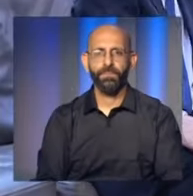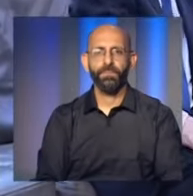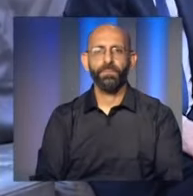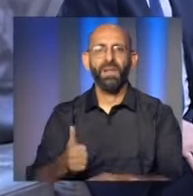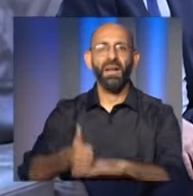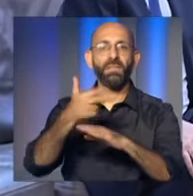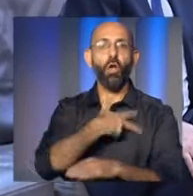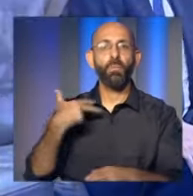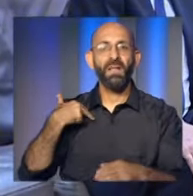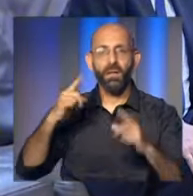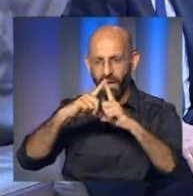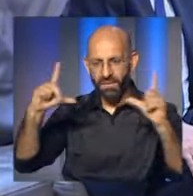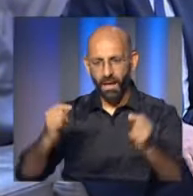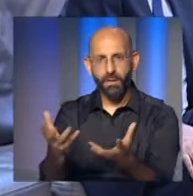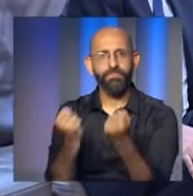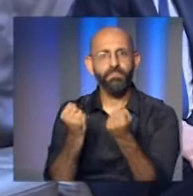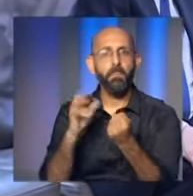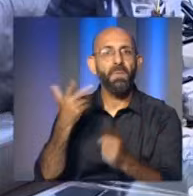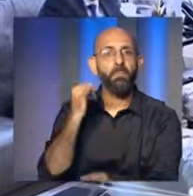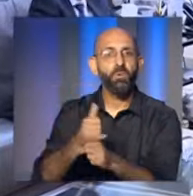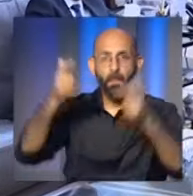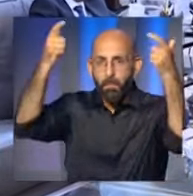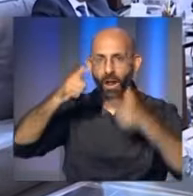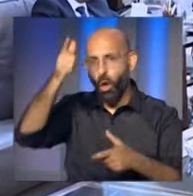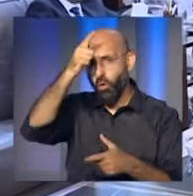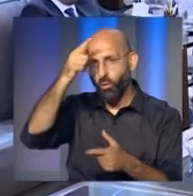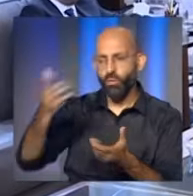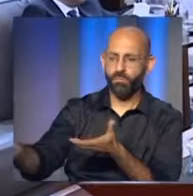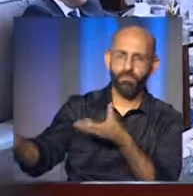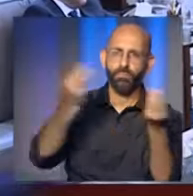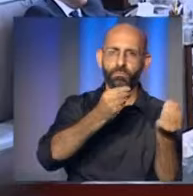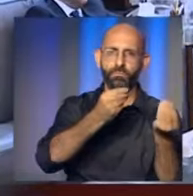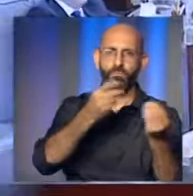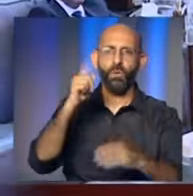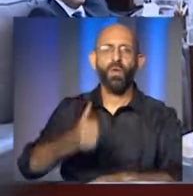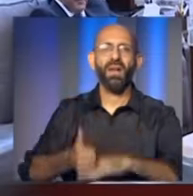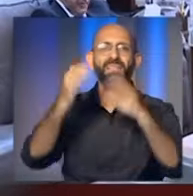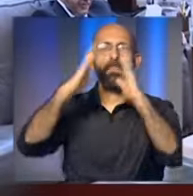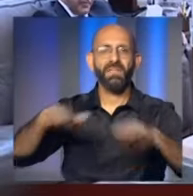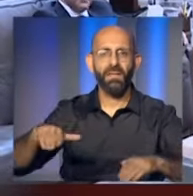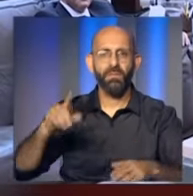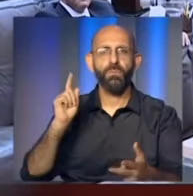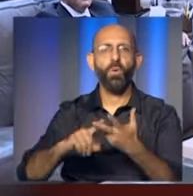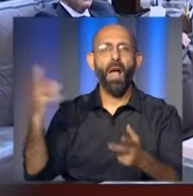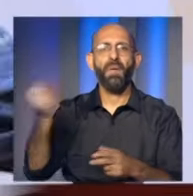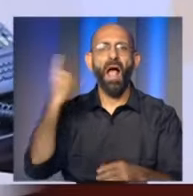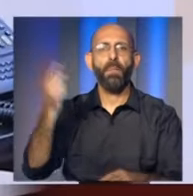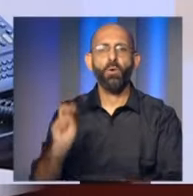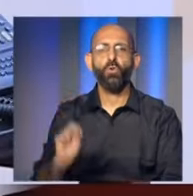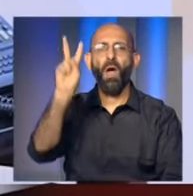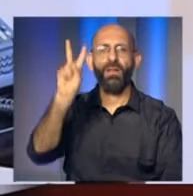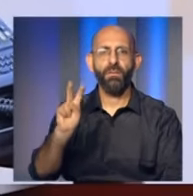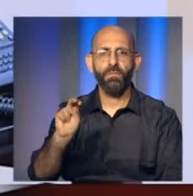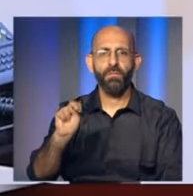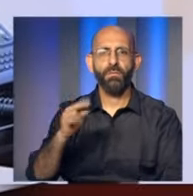تسلم رئيس الحكومة نجيب ميقاتي دعوة مشتركة من الملك الأردني عبدالله الثاني والرئيس المصري